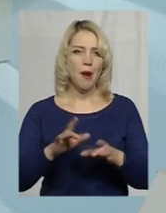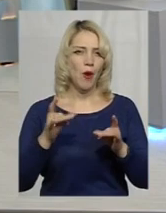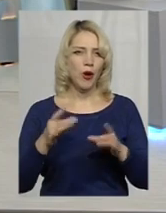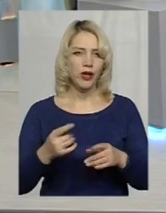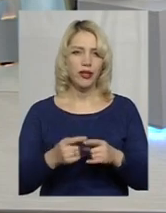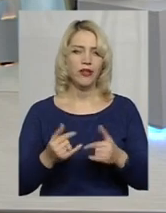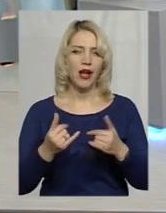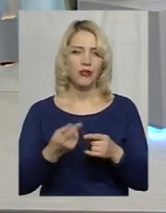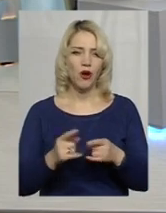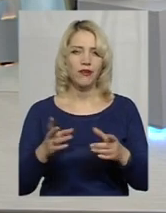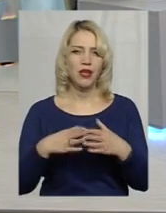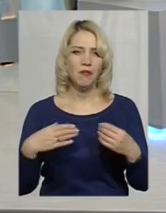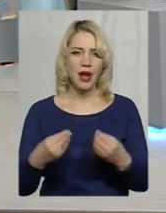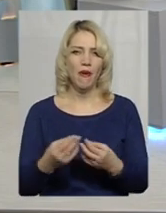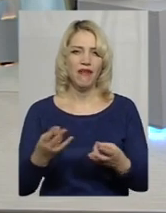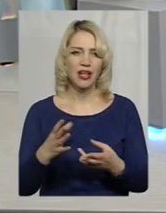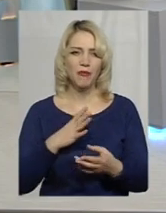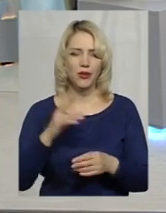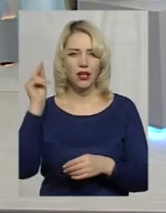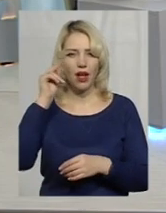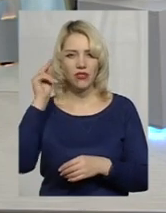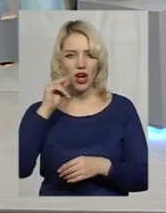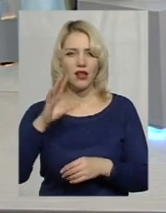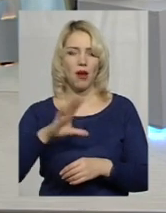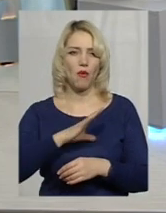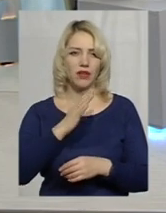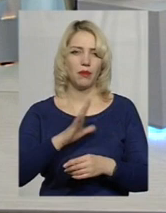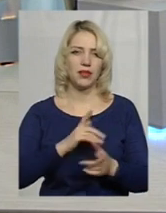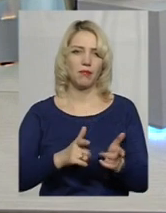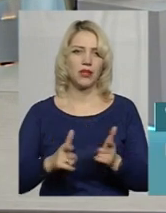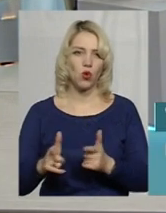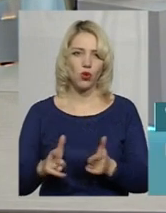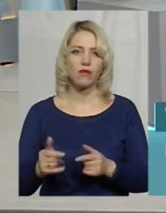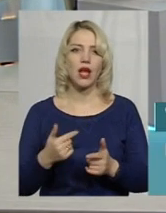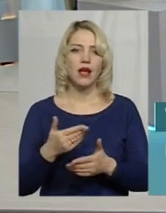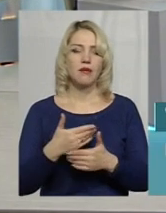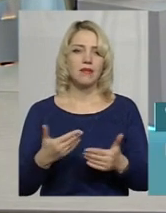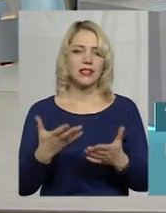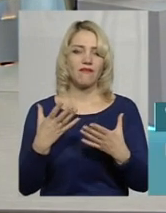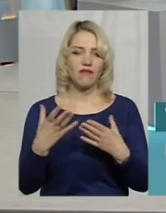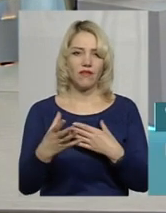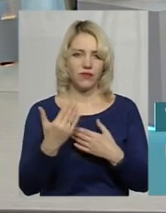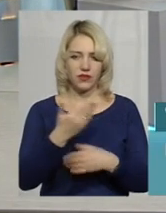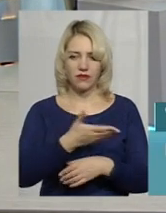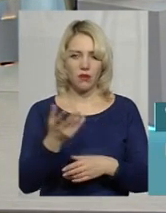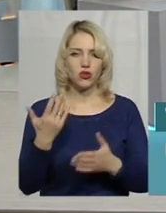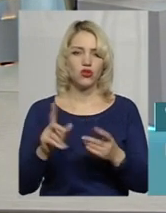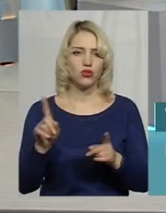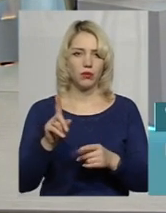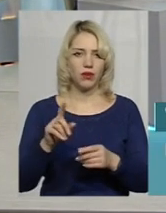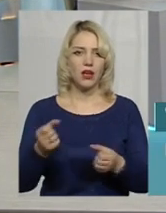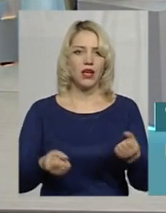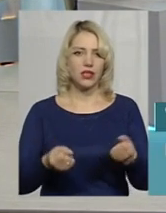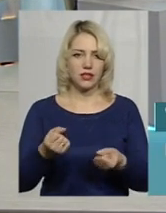Для цього сім'я має пройти відповідне навчання, відповідну підготовку. Адже ми з вами для того, щоб сісти за кермо автомобіля, ми теж проходимо